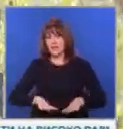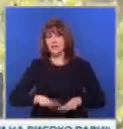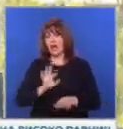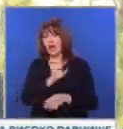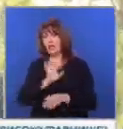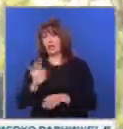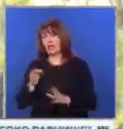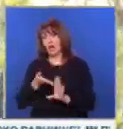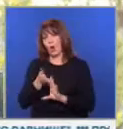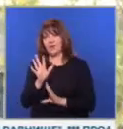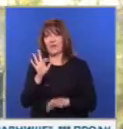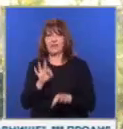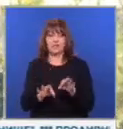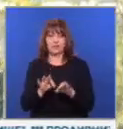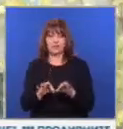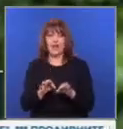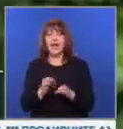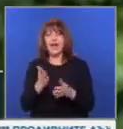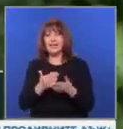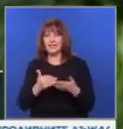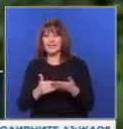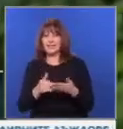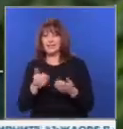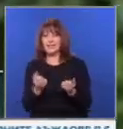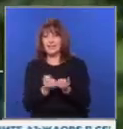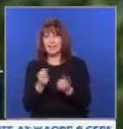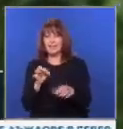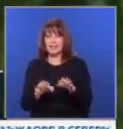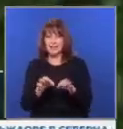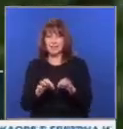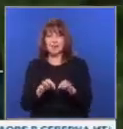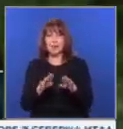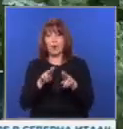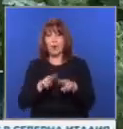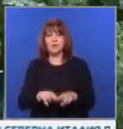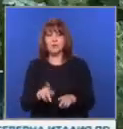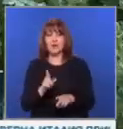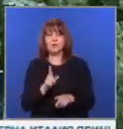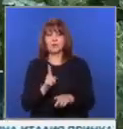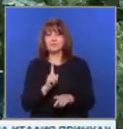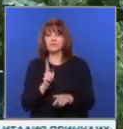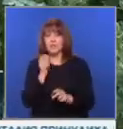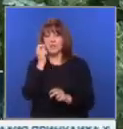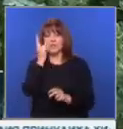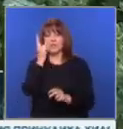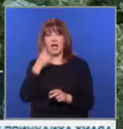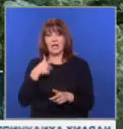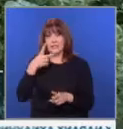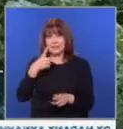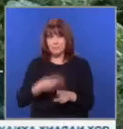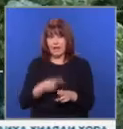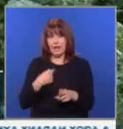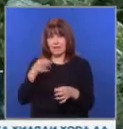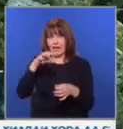упражняват правото си навод. На частичните местни избори обаче остава неприятно изненадана. Бях абсолютно сприяна да